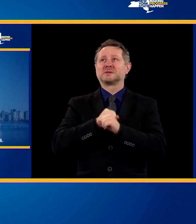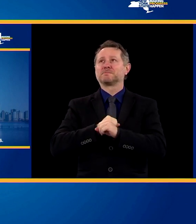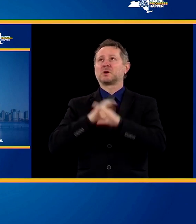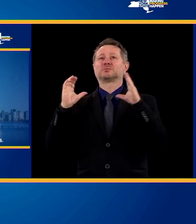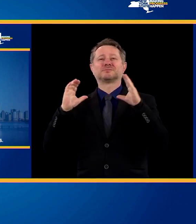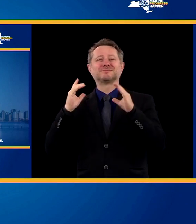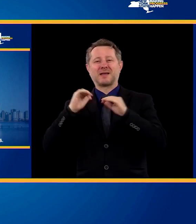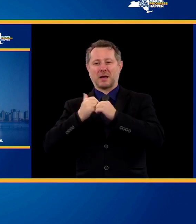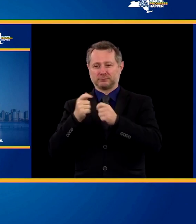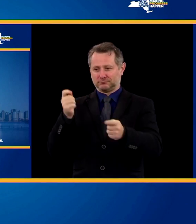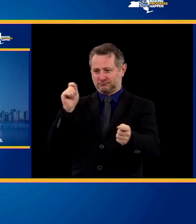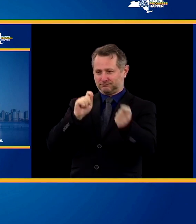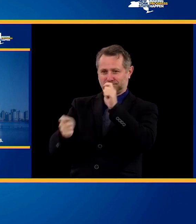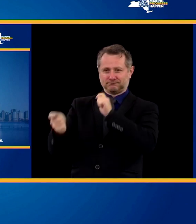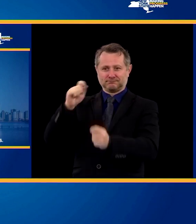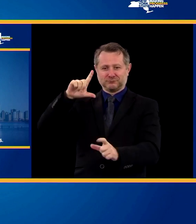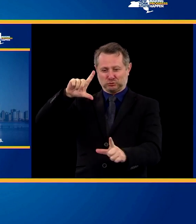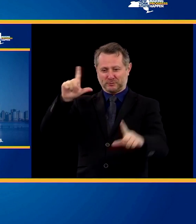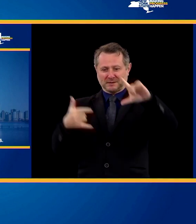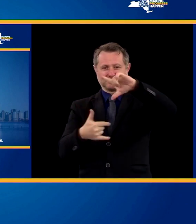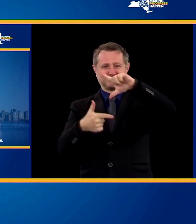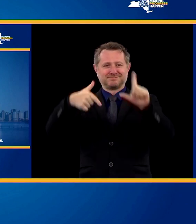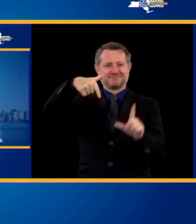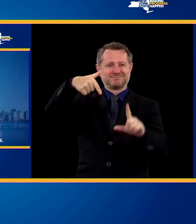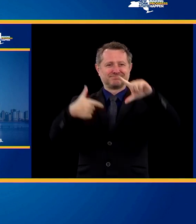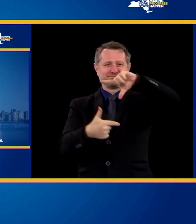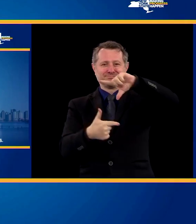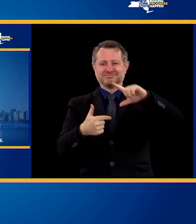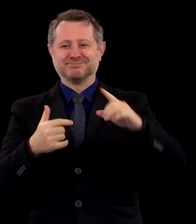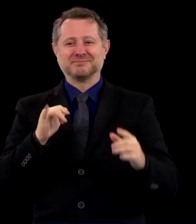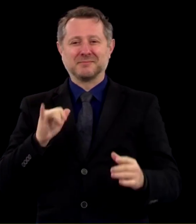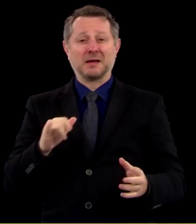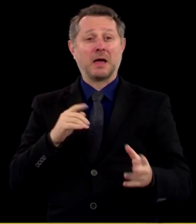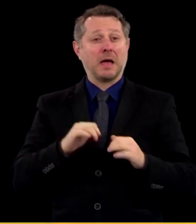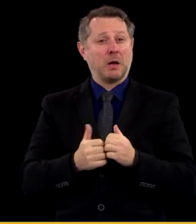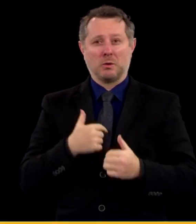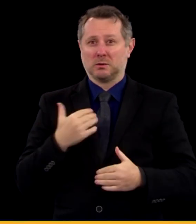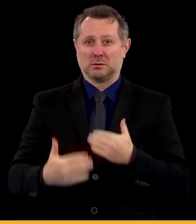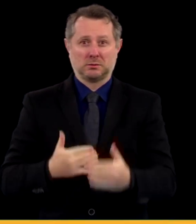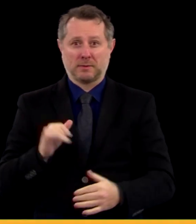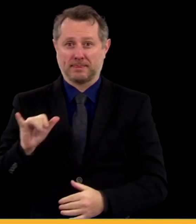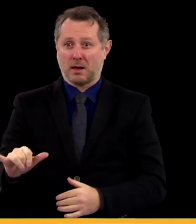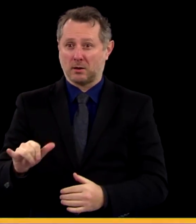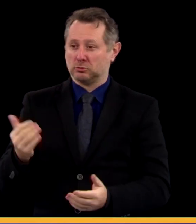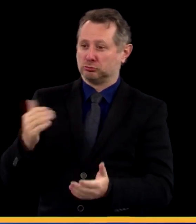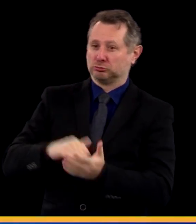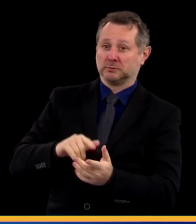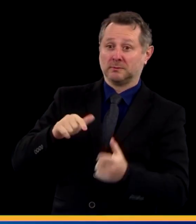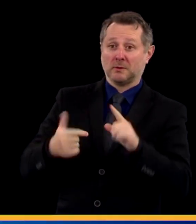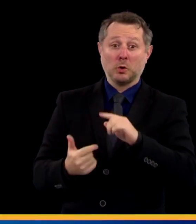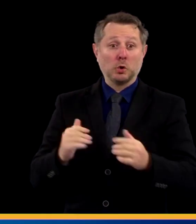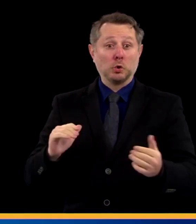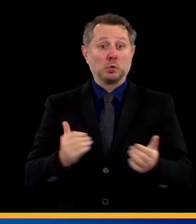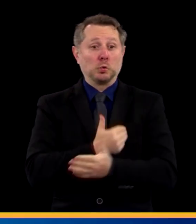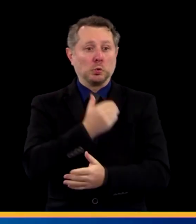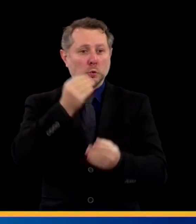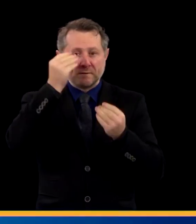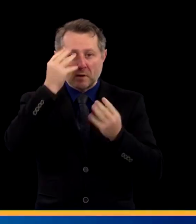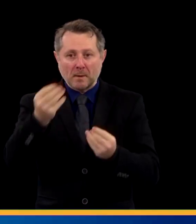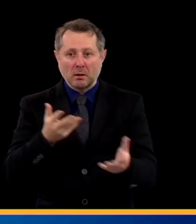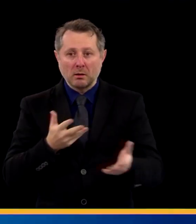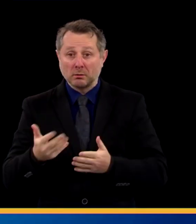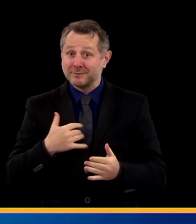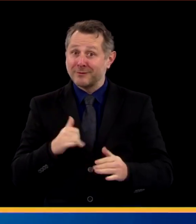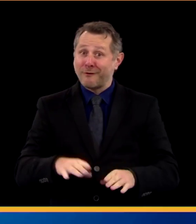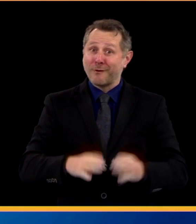Wie ziehen wir aus dieser Lektion, dieser Pause im Leben die richtigen Schlüsse, damit wir sagen können, wir werden etwas verbessern, wir werden unser